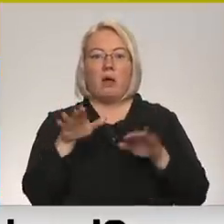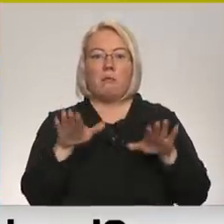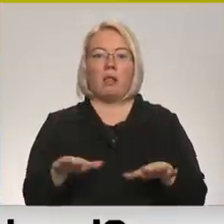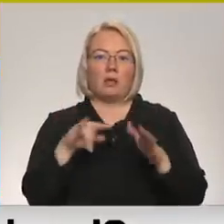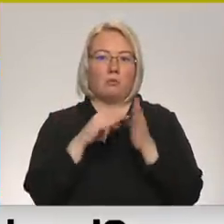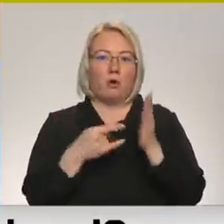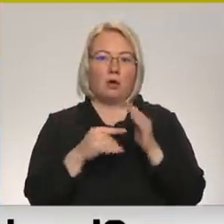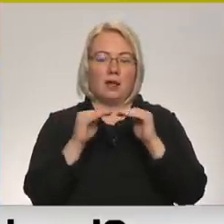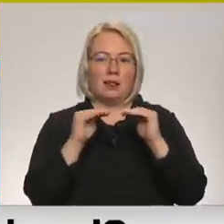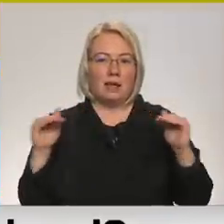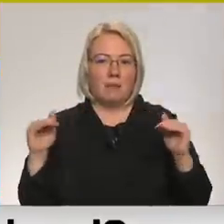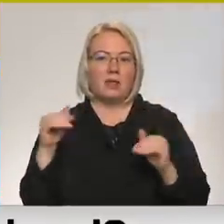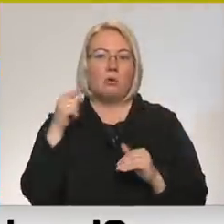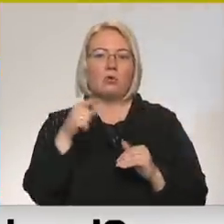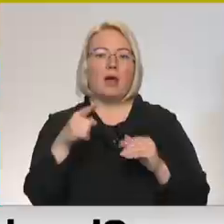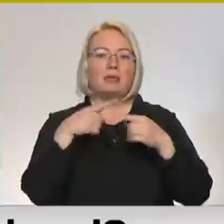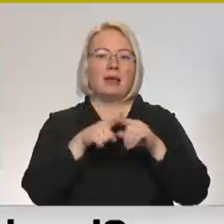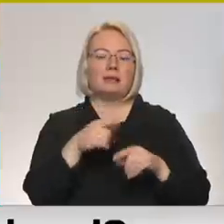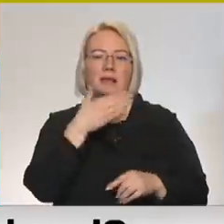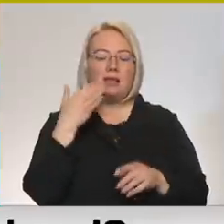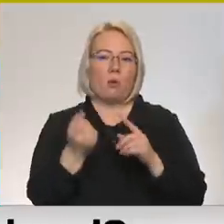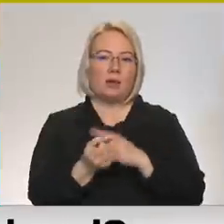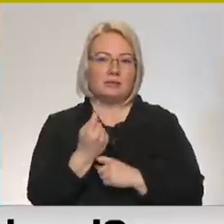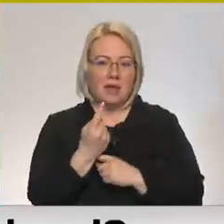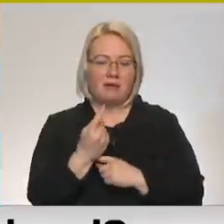līmenī, tā īsti nekad tehniski nav izdevies.